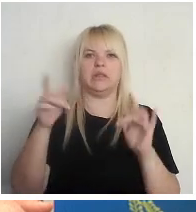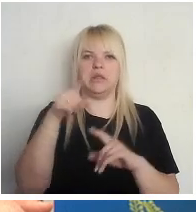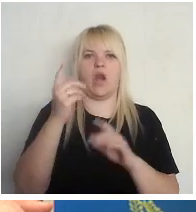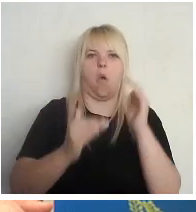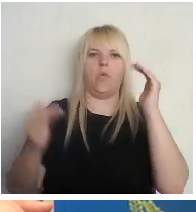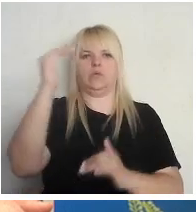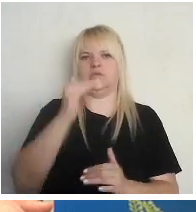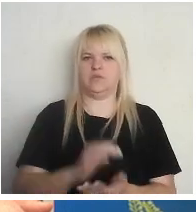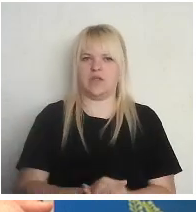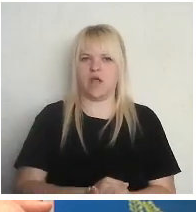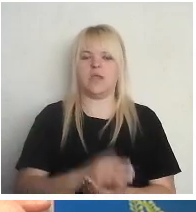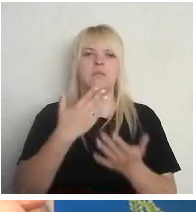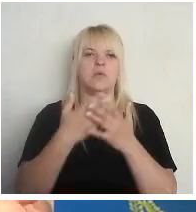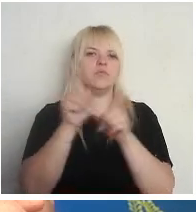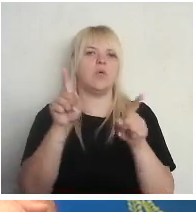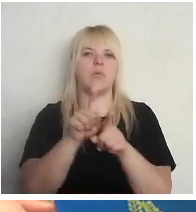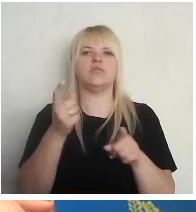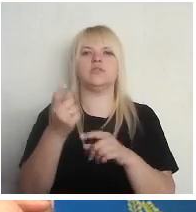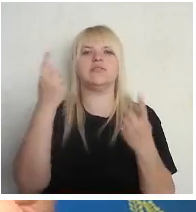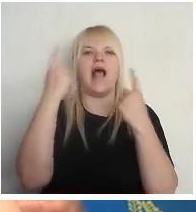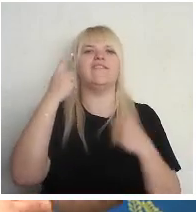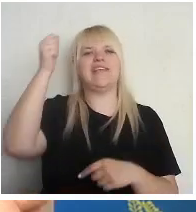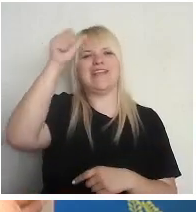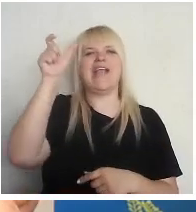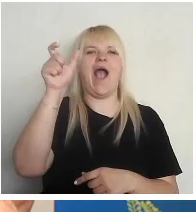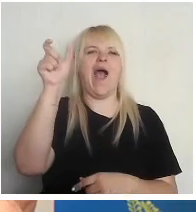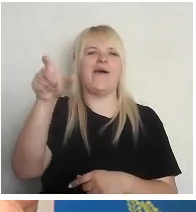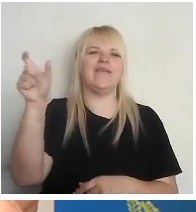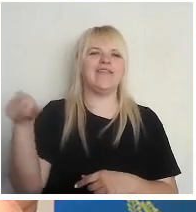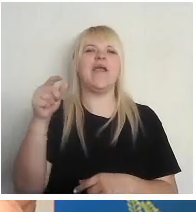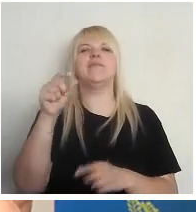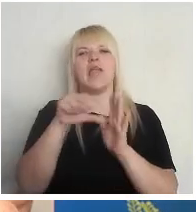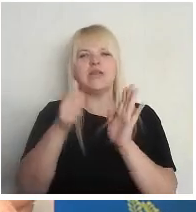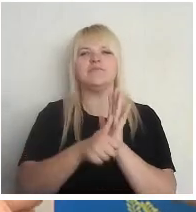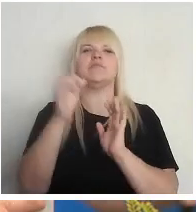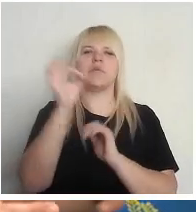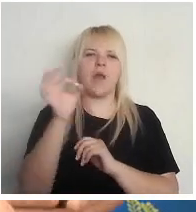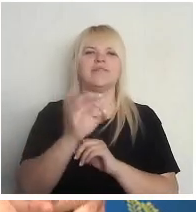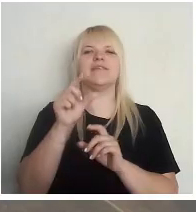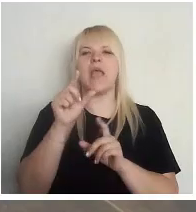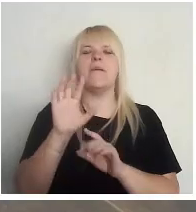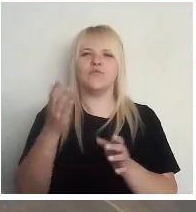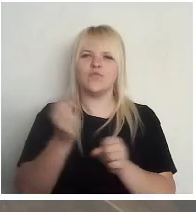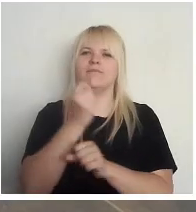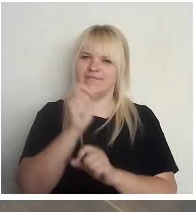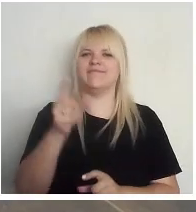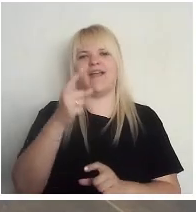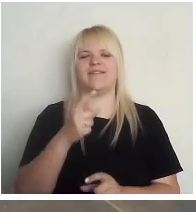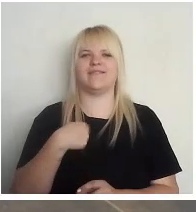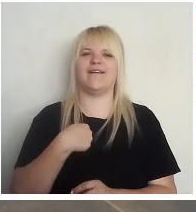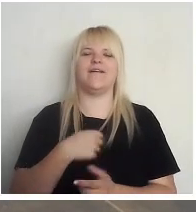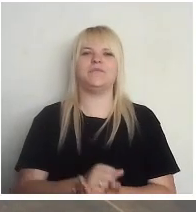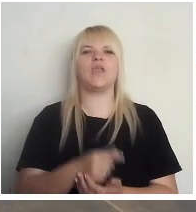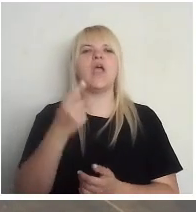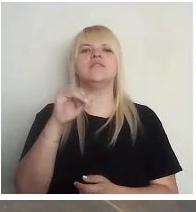Pār tiem pašiem slavenajiem igauņiem, labi, mazliet tikai 16%, bet tomēr vairāk. Jāni, jautājums par to